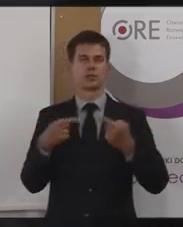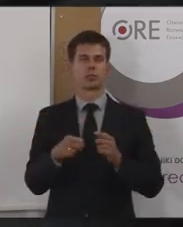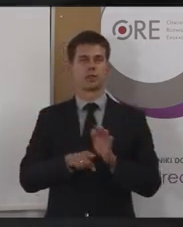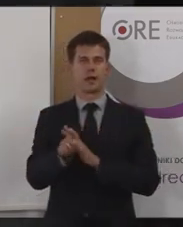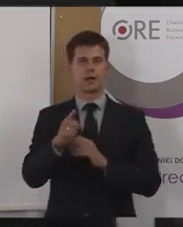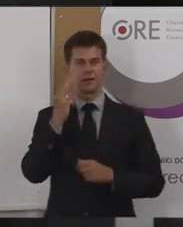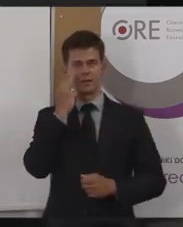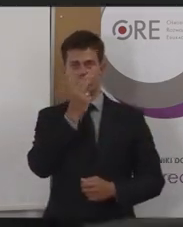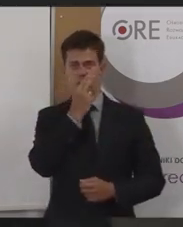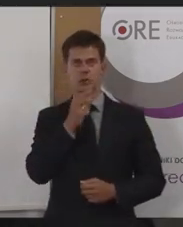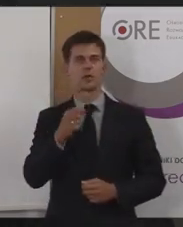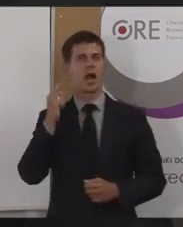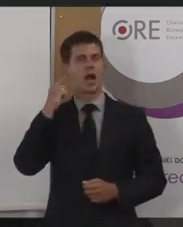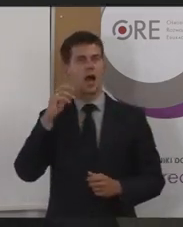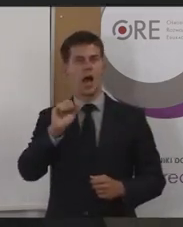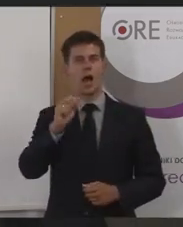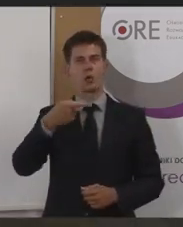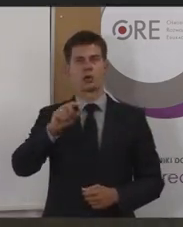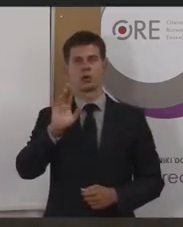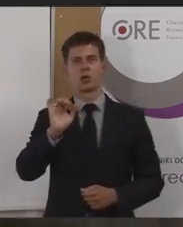z zastosowaniem tak zwanej audiodeskrypcji.